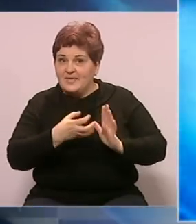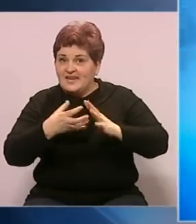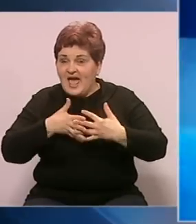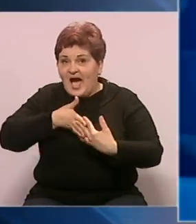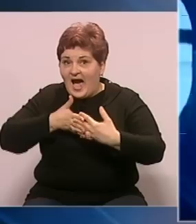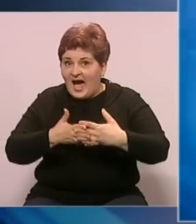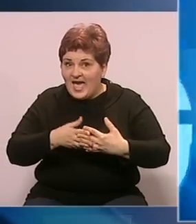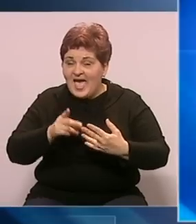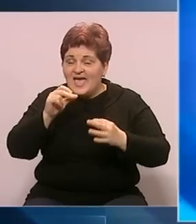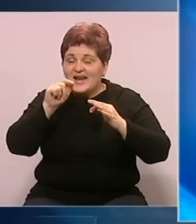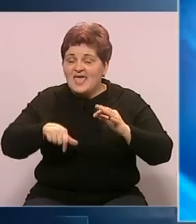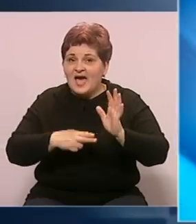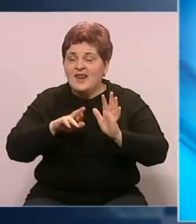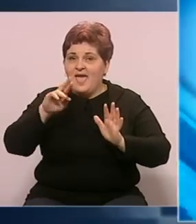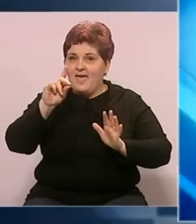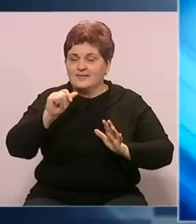saradnje sa Ryanairom?